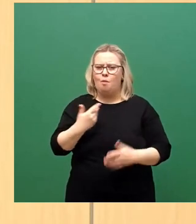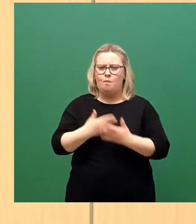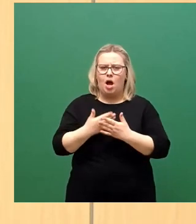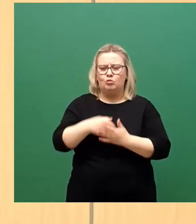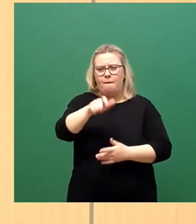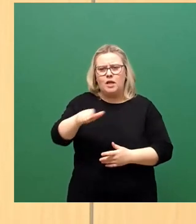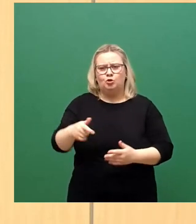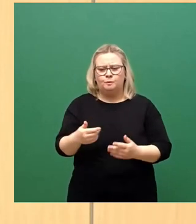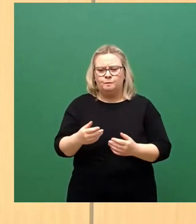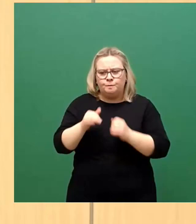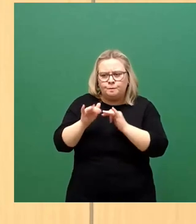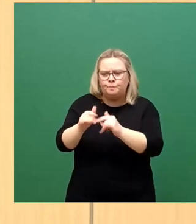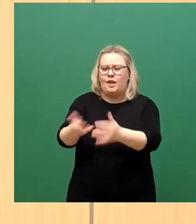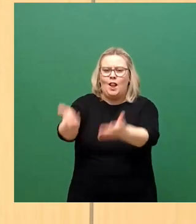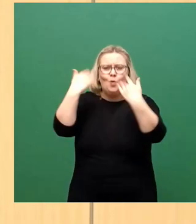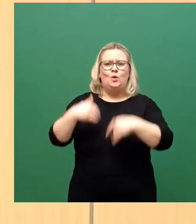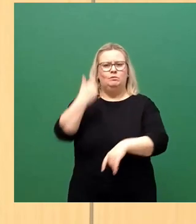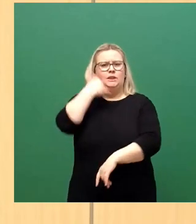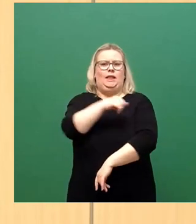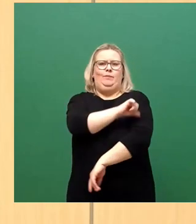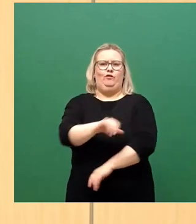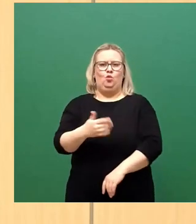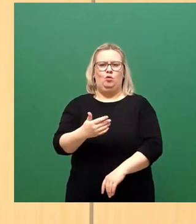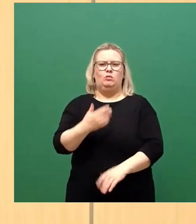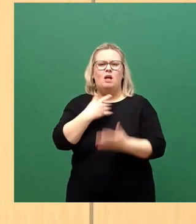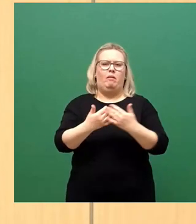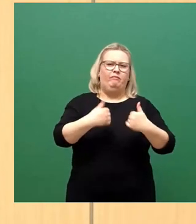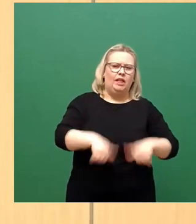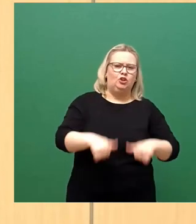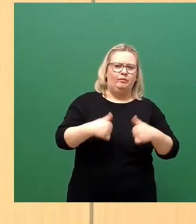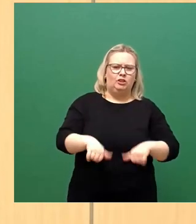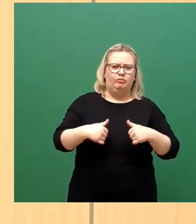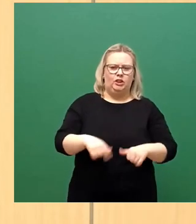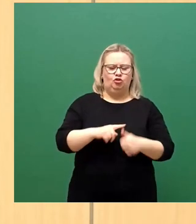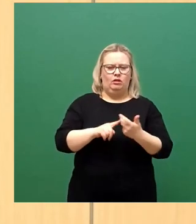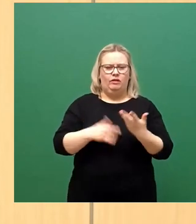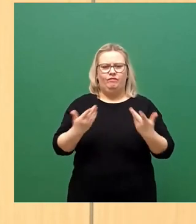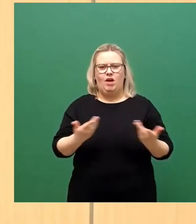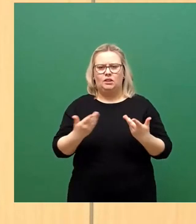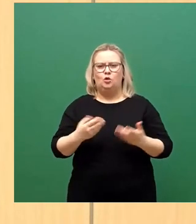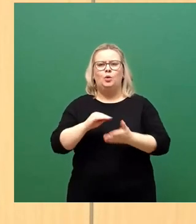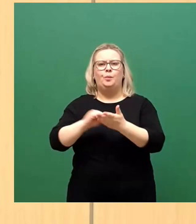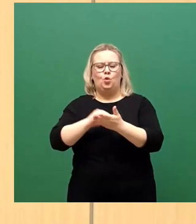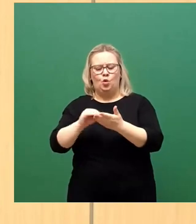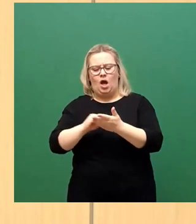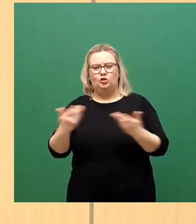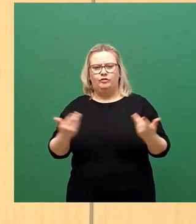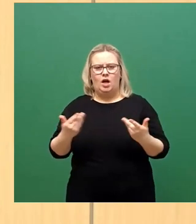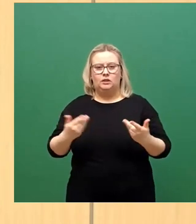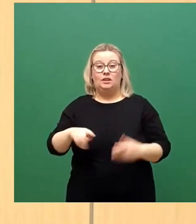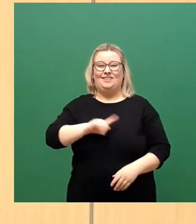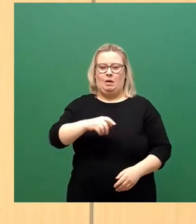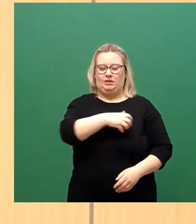zu bewegen. Wir diskutieren immer über Pflichten und wir diskutieren sozusagen bürokratisch über diese Dinge. Ich habe in Dresden